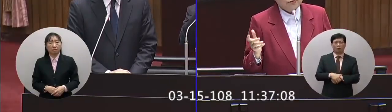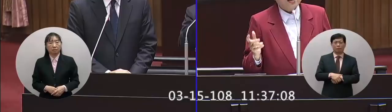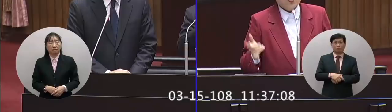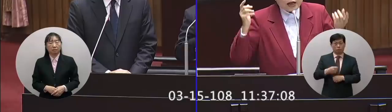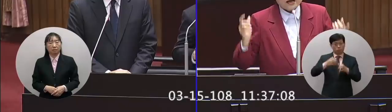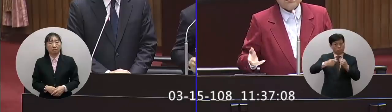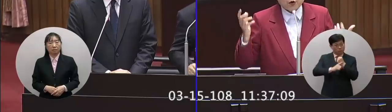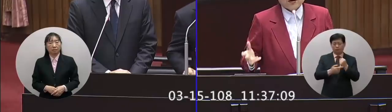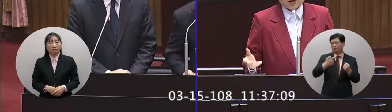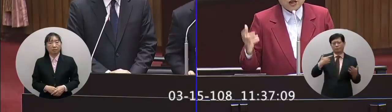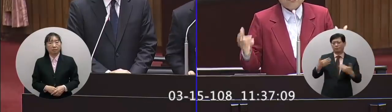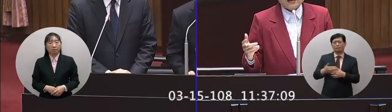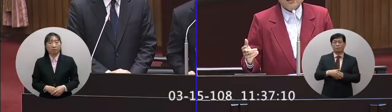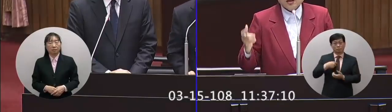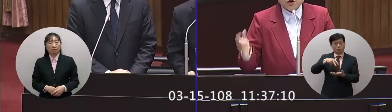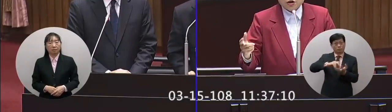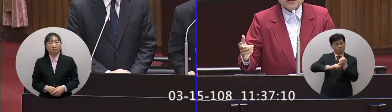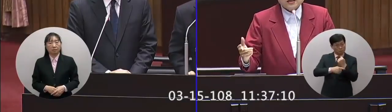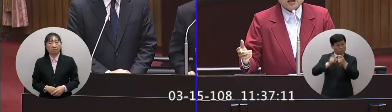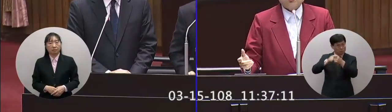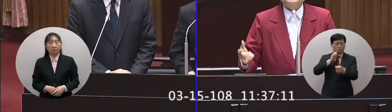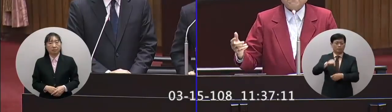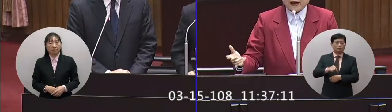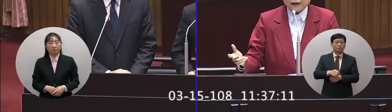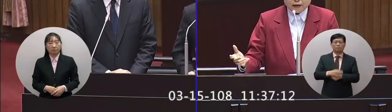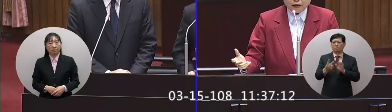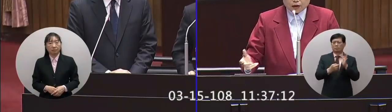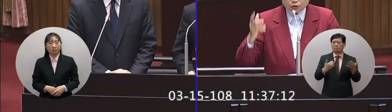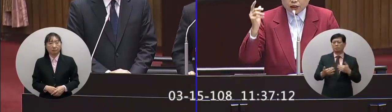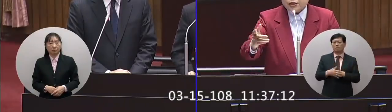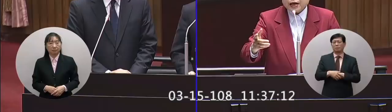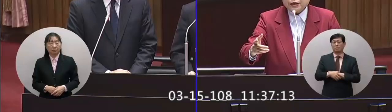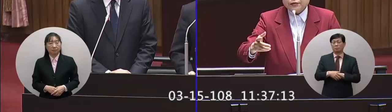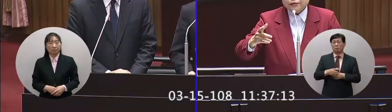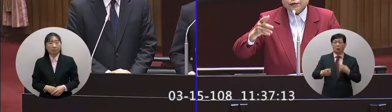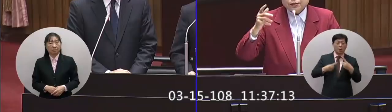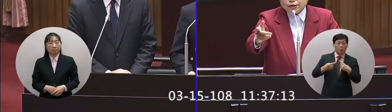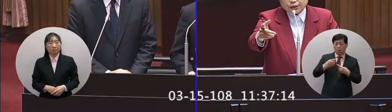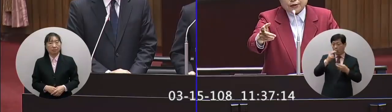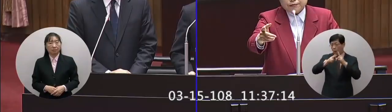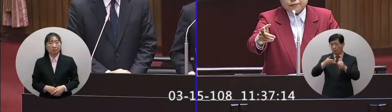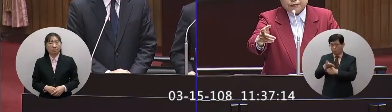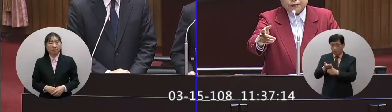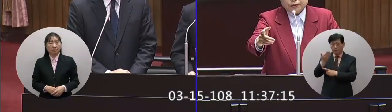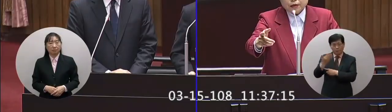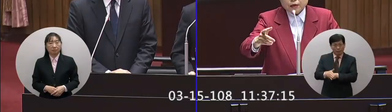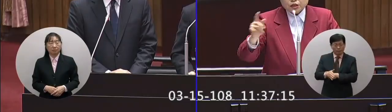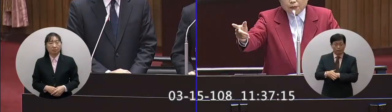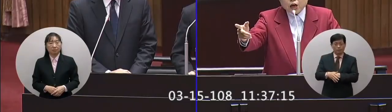我立這個法我跟你講破了我立法的用意就在這裡我講白了隨機殺人致死